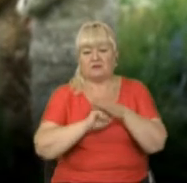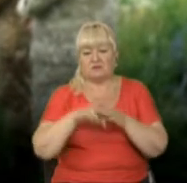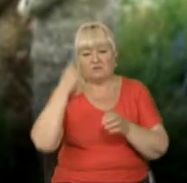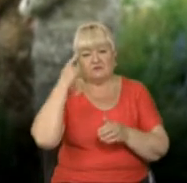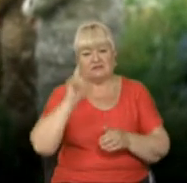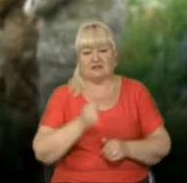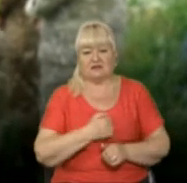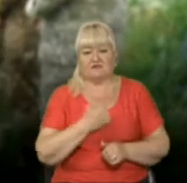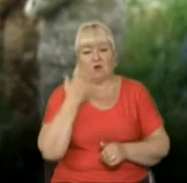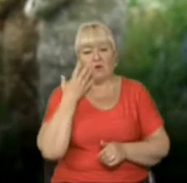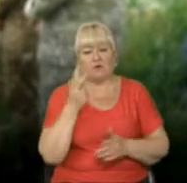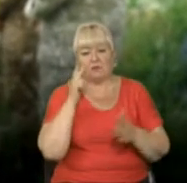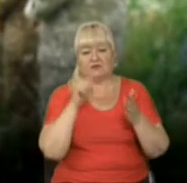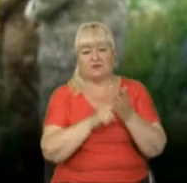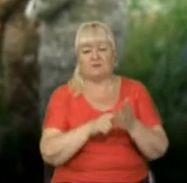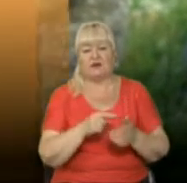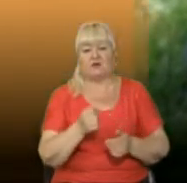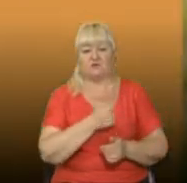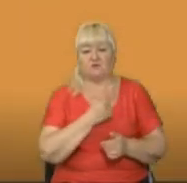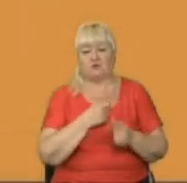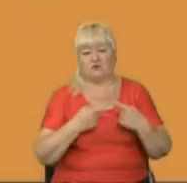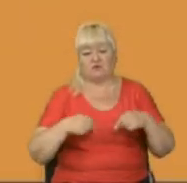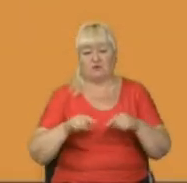військові, коли потрапляють у військові колективи.